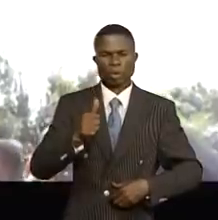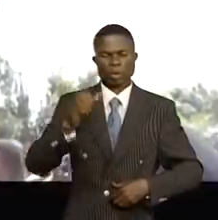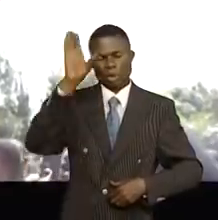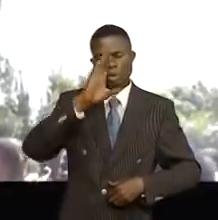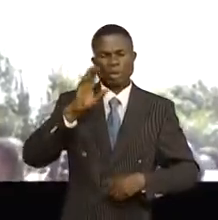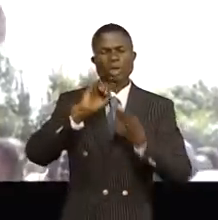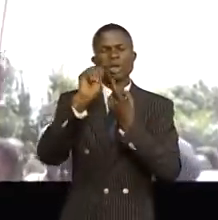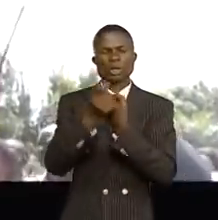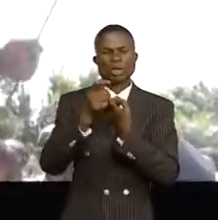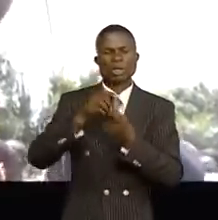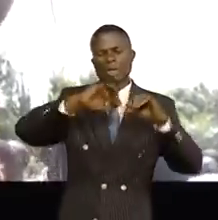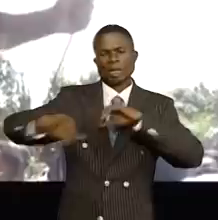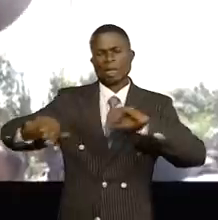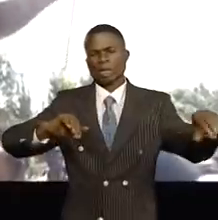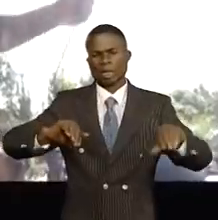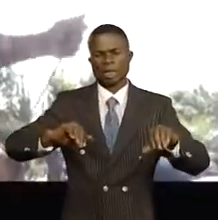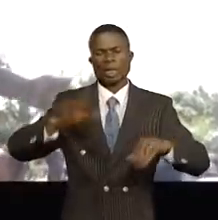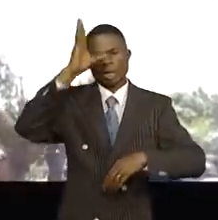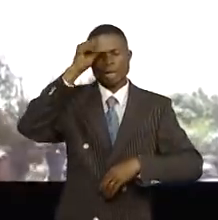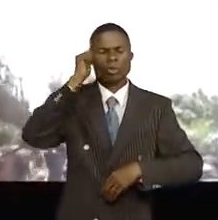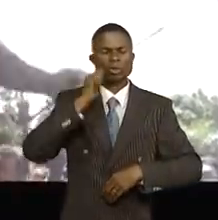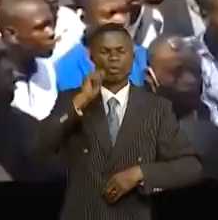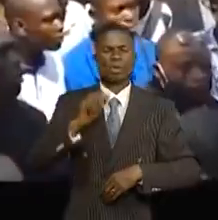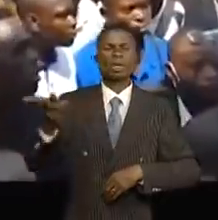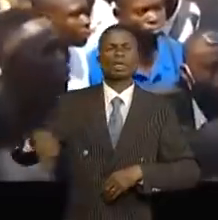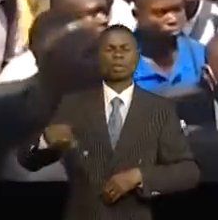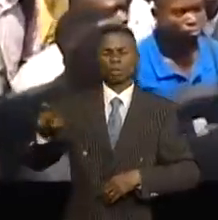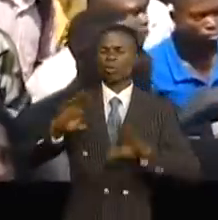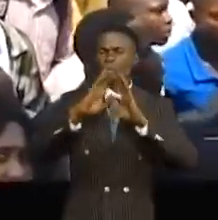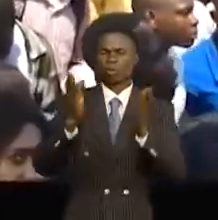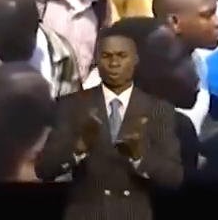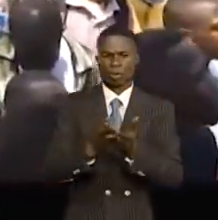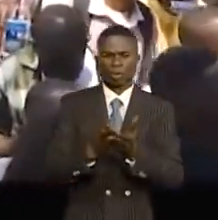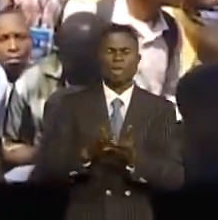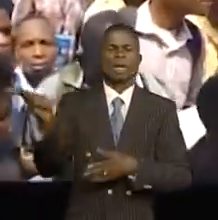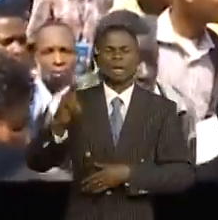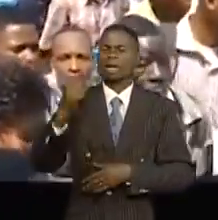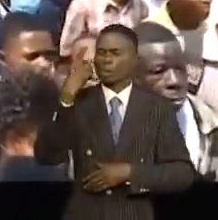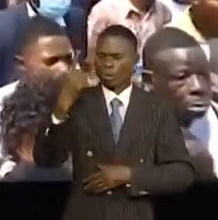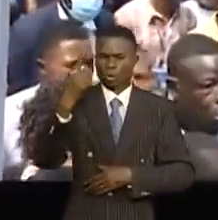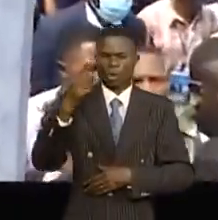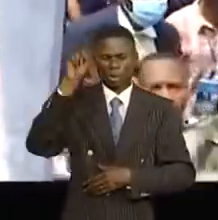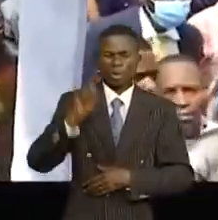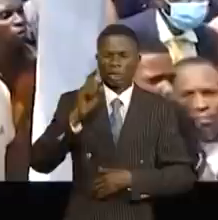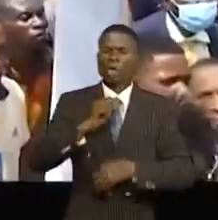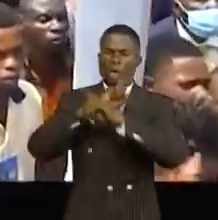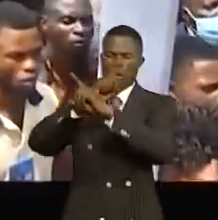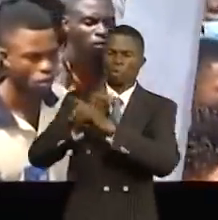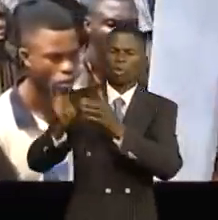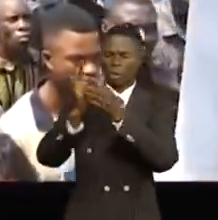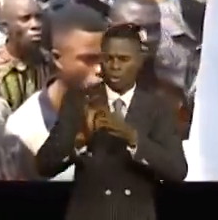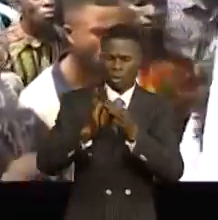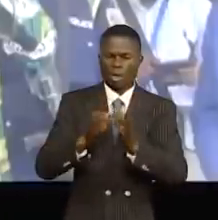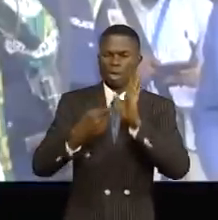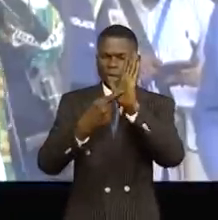tribalisme et à la division des fils et filles du Kassai Tchikapa. Tous sont des Kassaiens et sont tenus de protéger l'unité qui